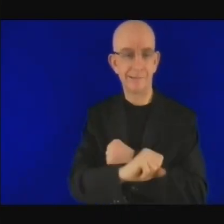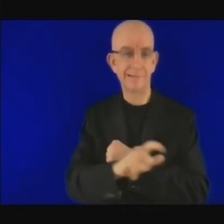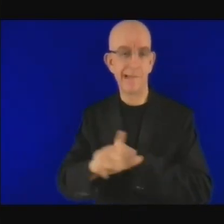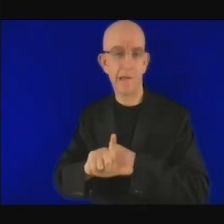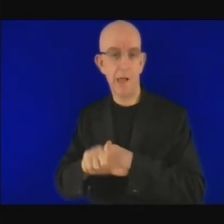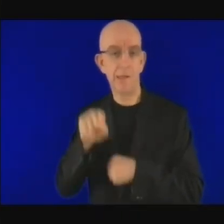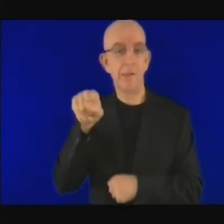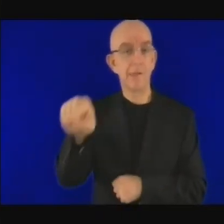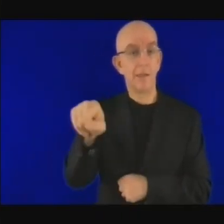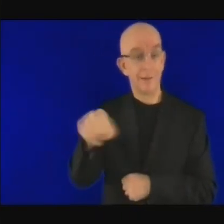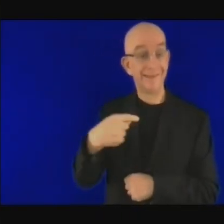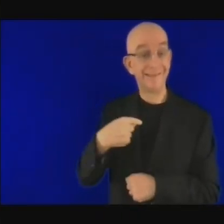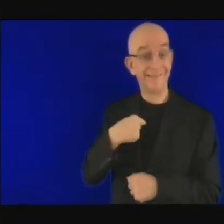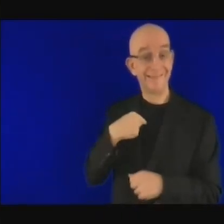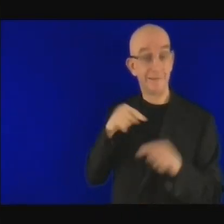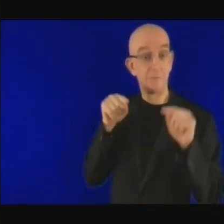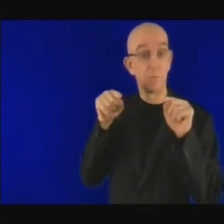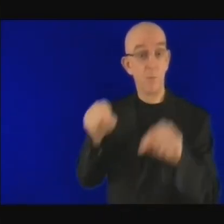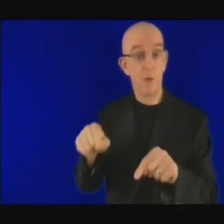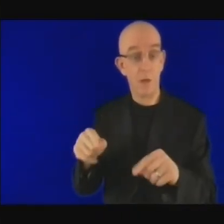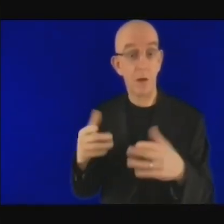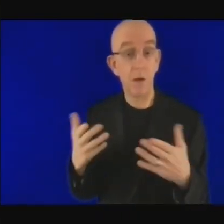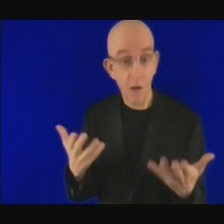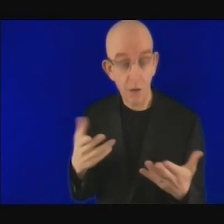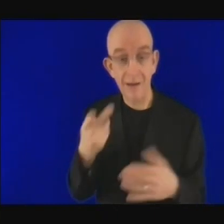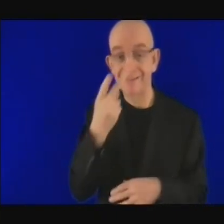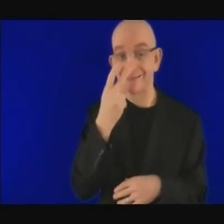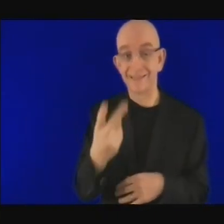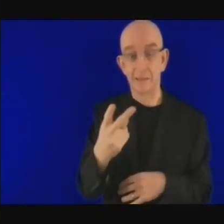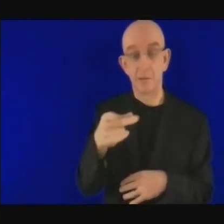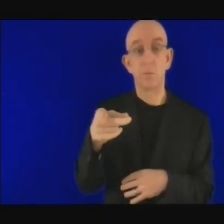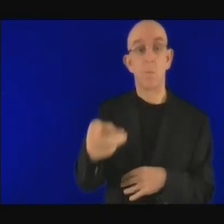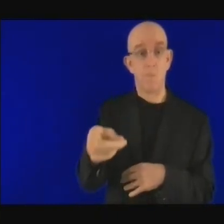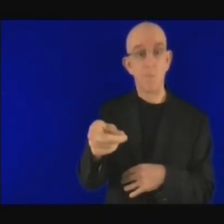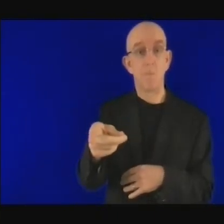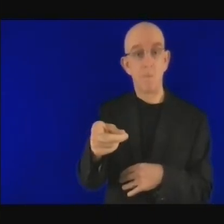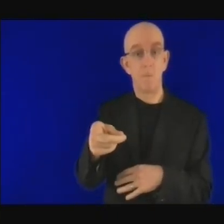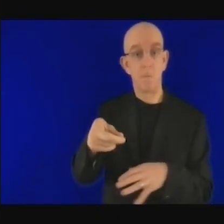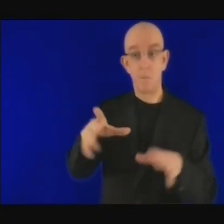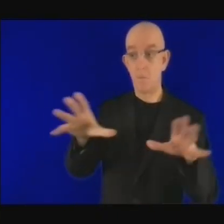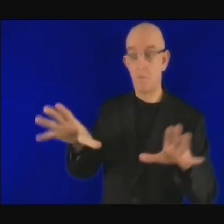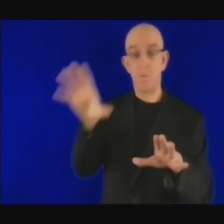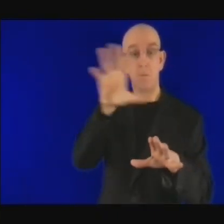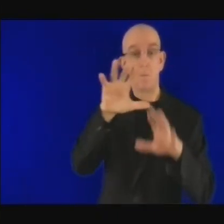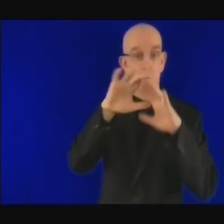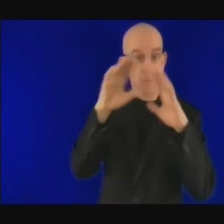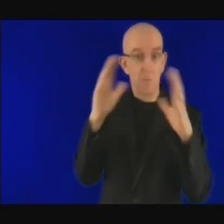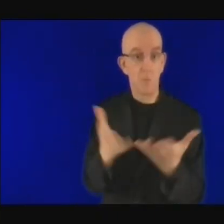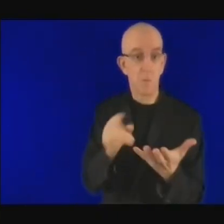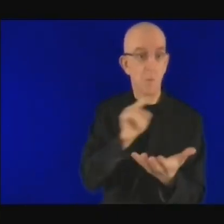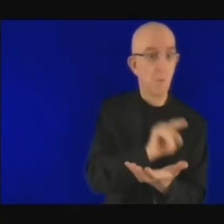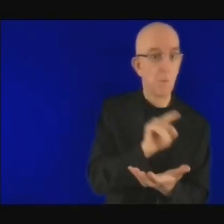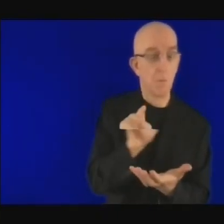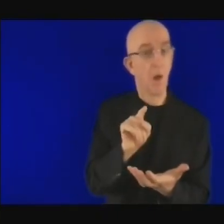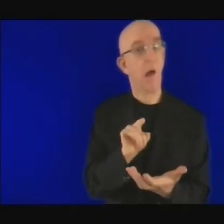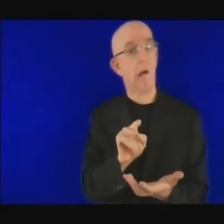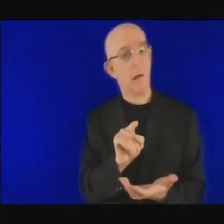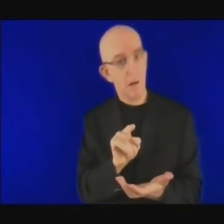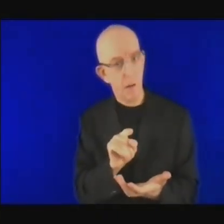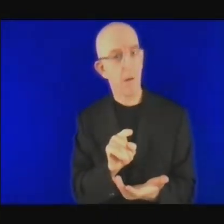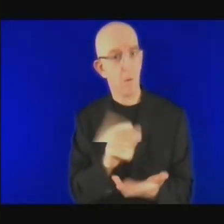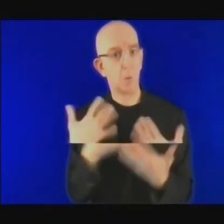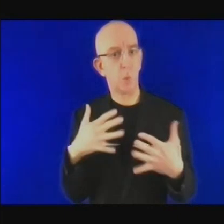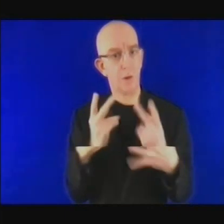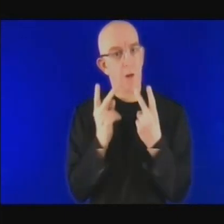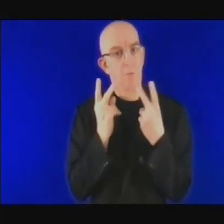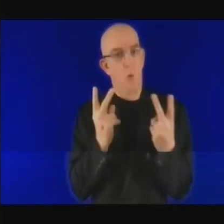séparés et on s'est rendu compte qu'il y avait un point de vente exceptionnel